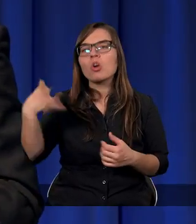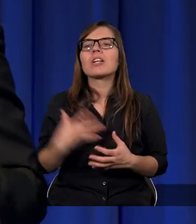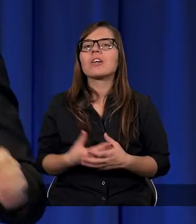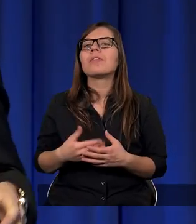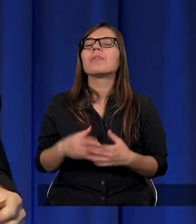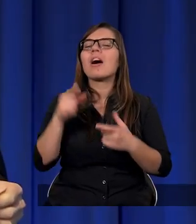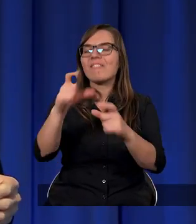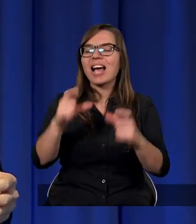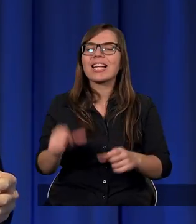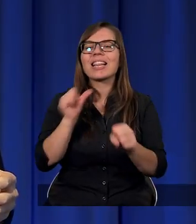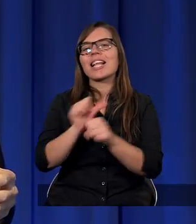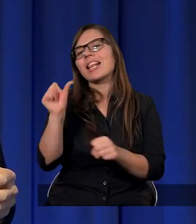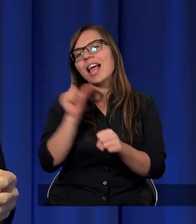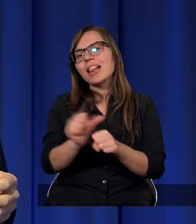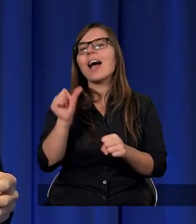Werset 11.